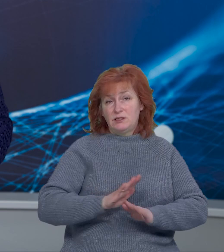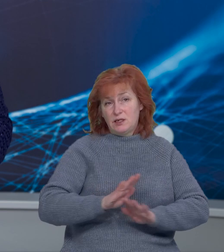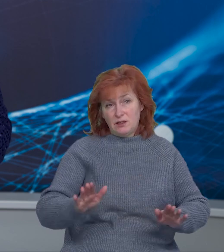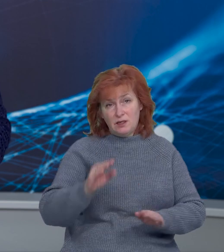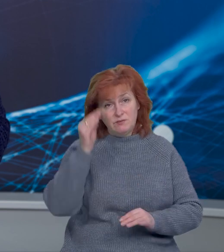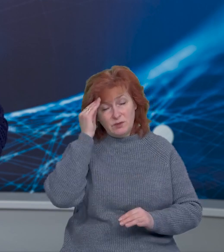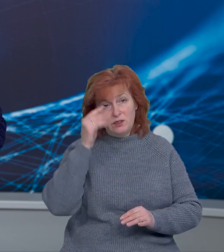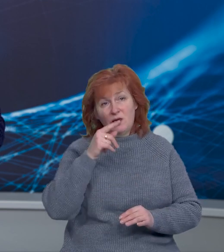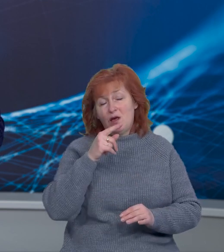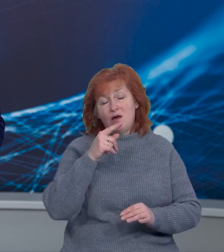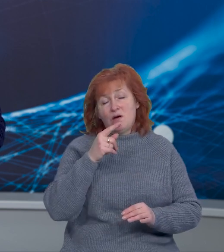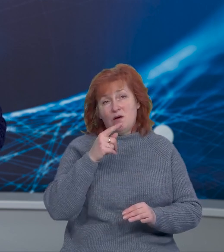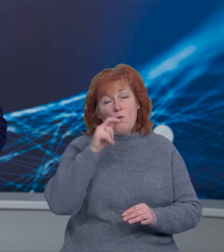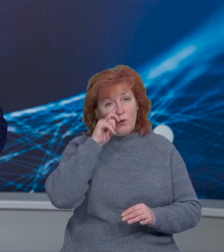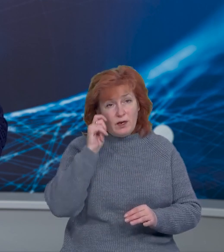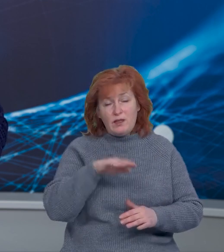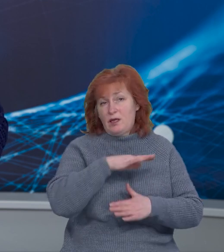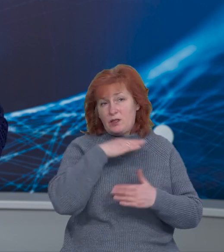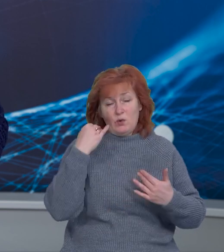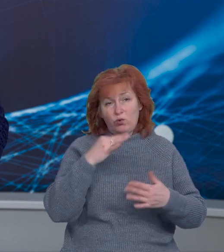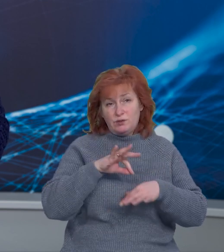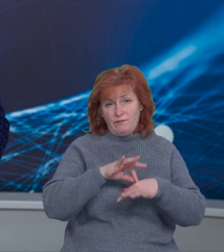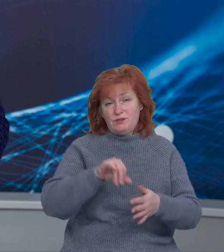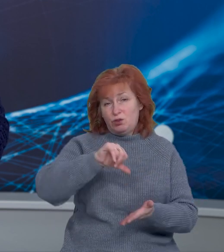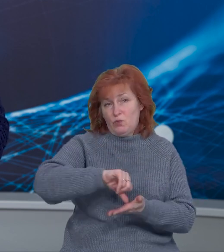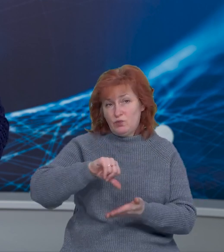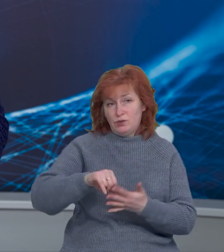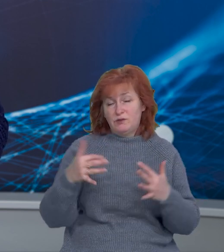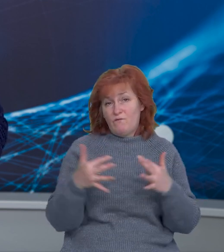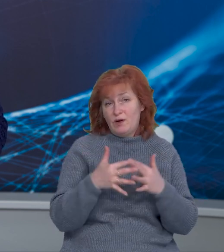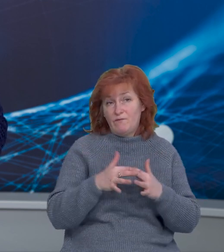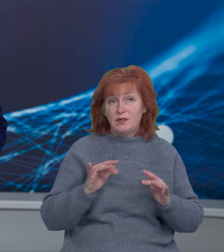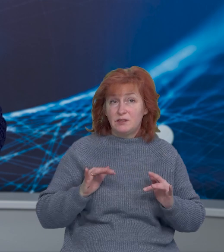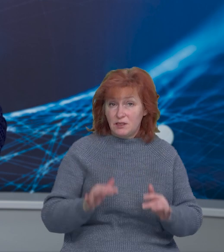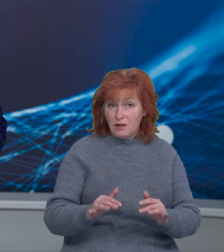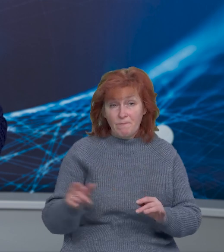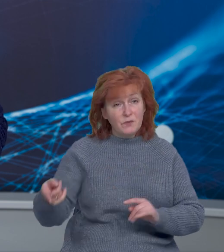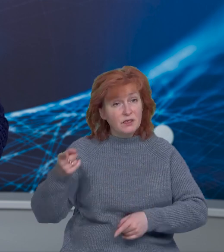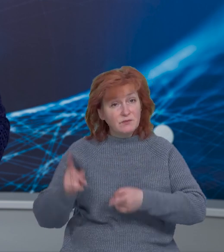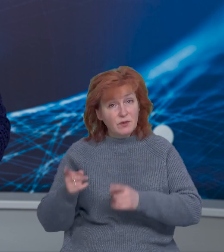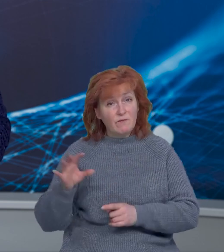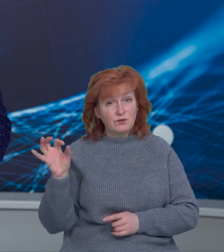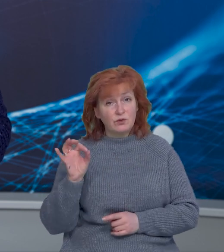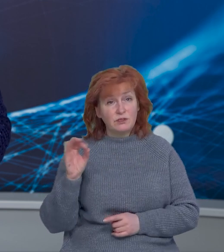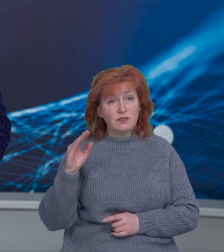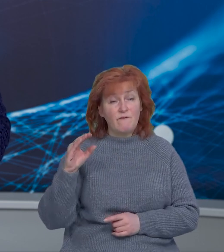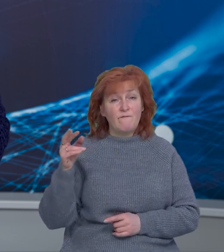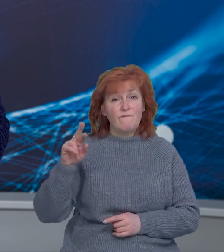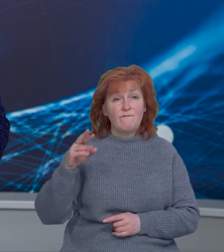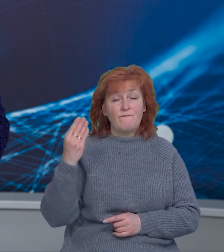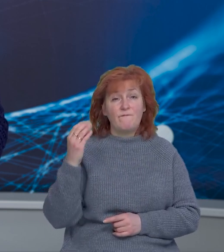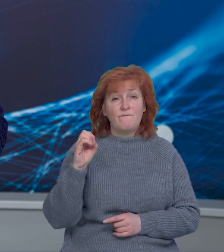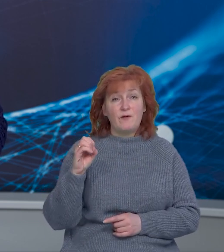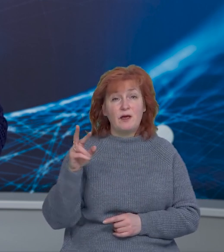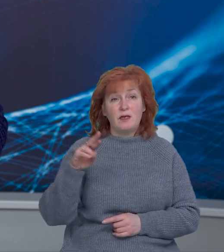брати участі у бойових діях. У прикордонному загоні на запитання журналістів, чи це справді Олександр Кояшко в ефірі пропагандистських